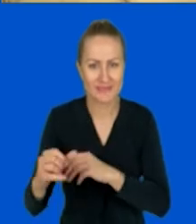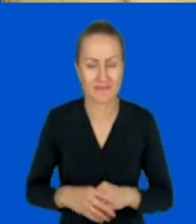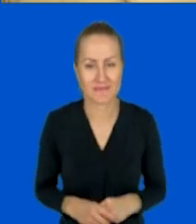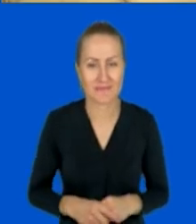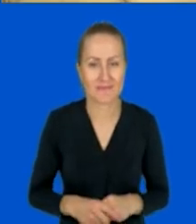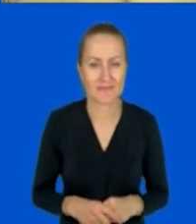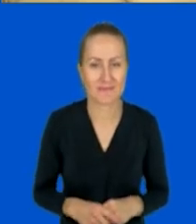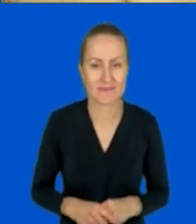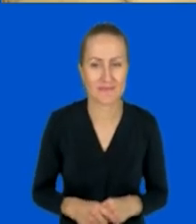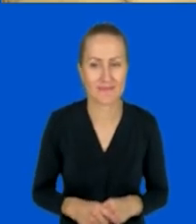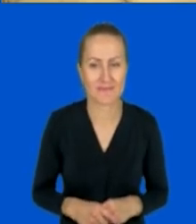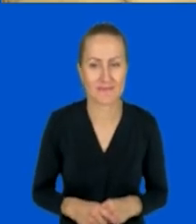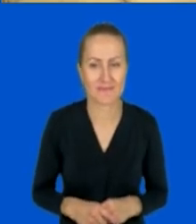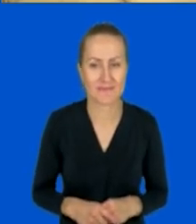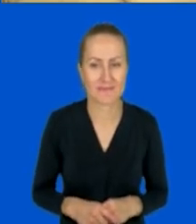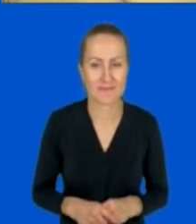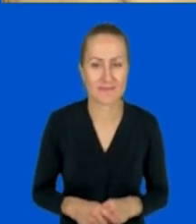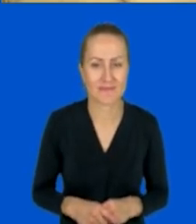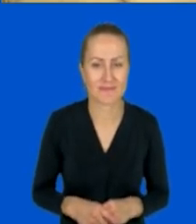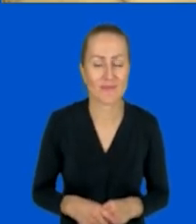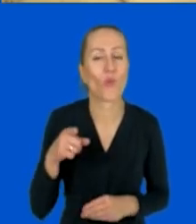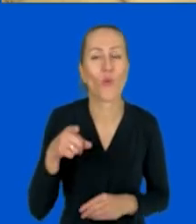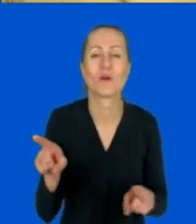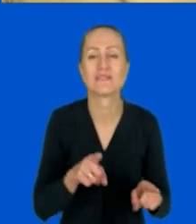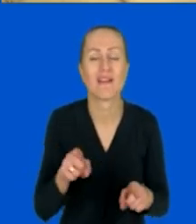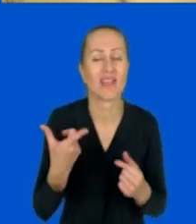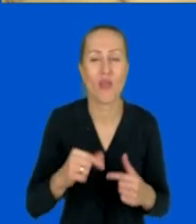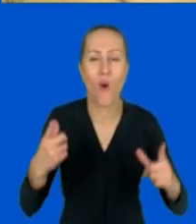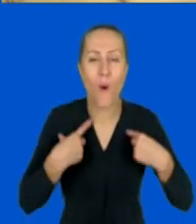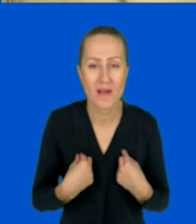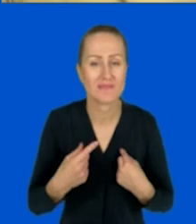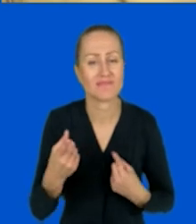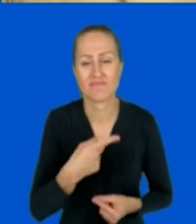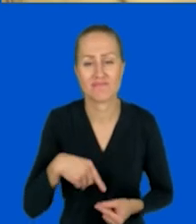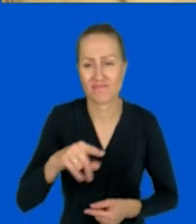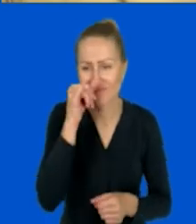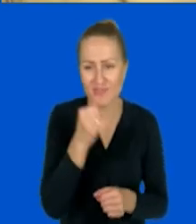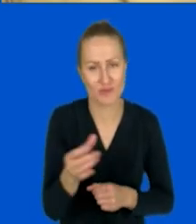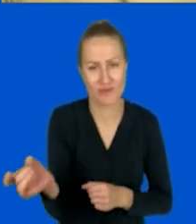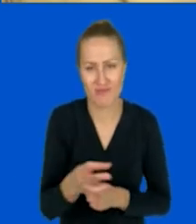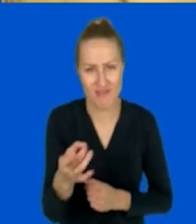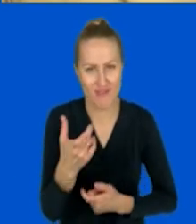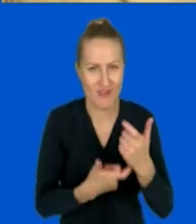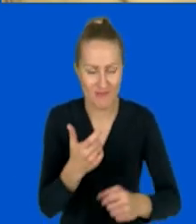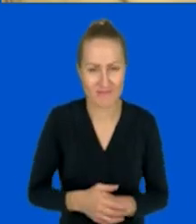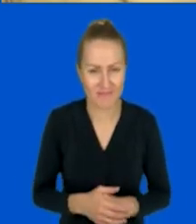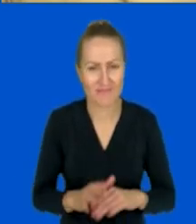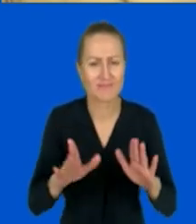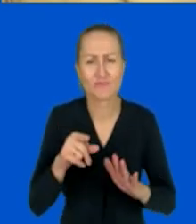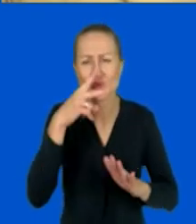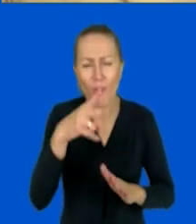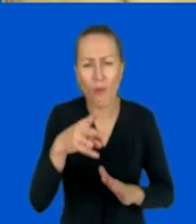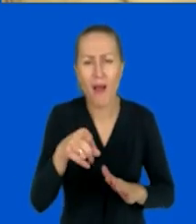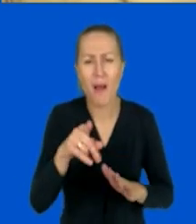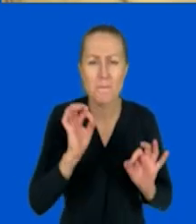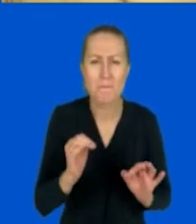Co oznacza, że przy takiej nieobecności nie będziemy w stanie zagrać. Zobaczcie, czy jesteście w